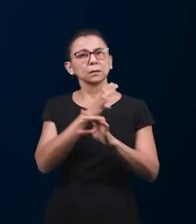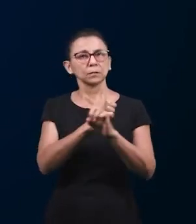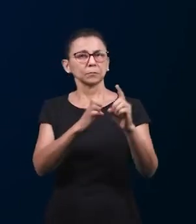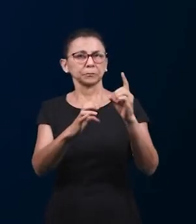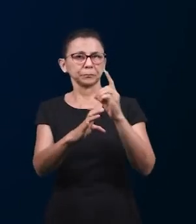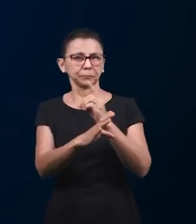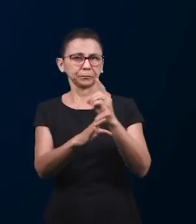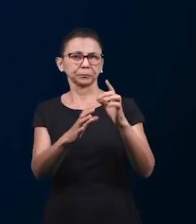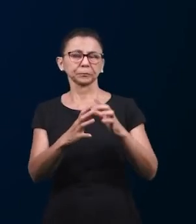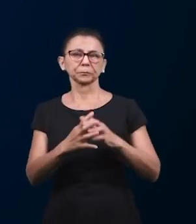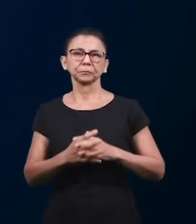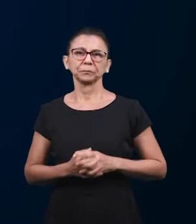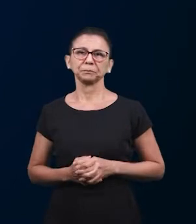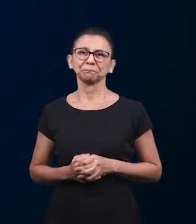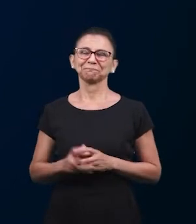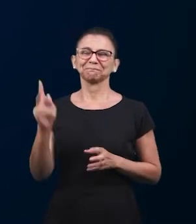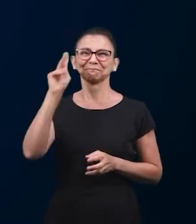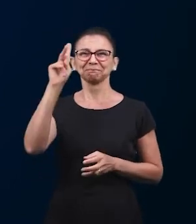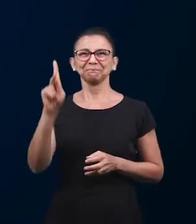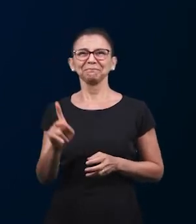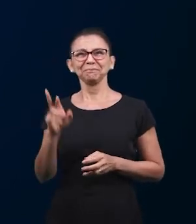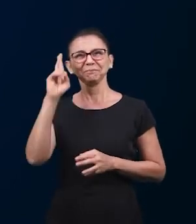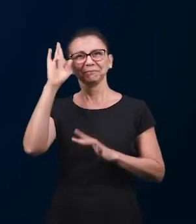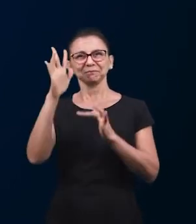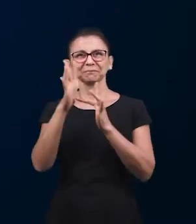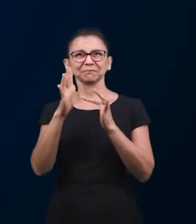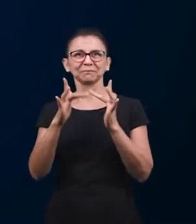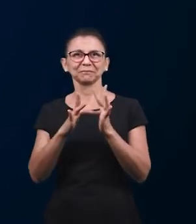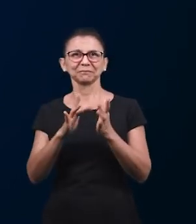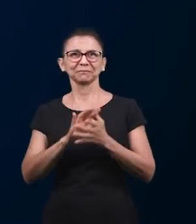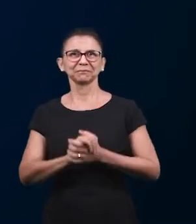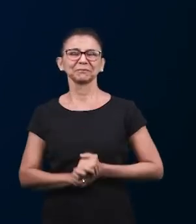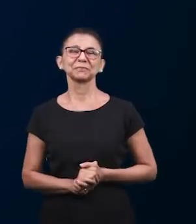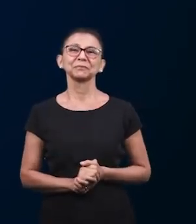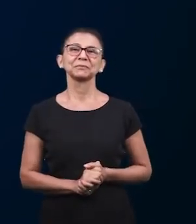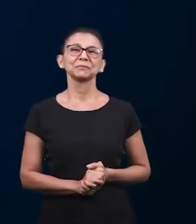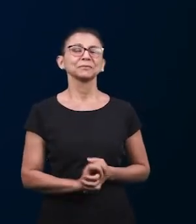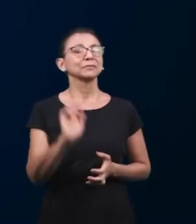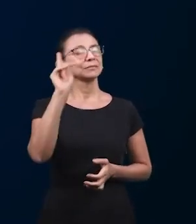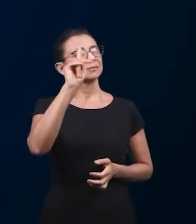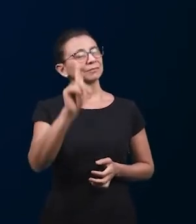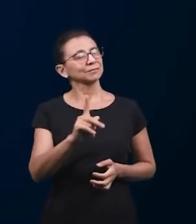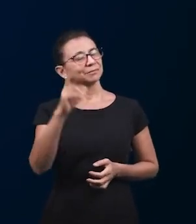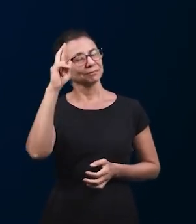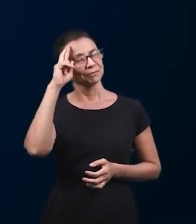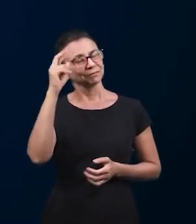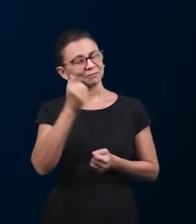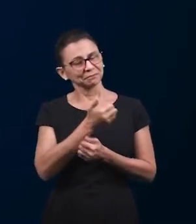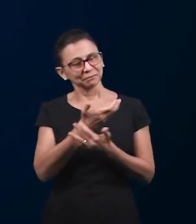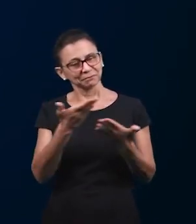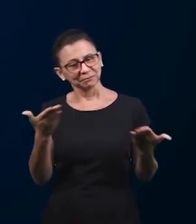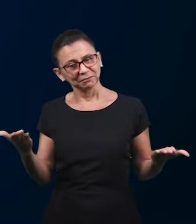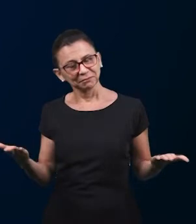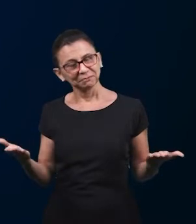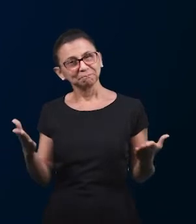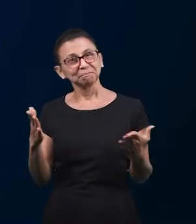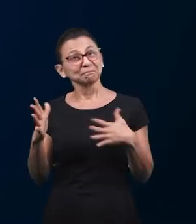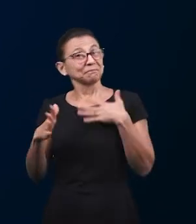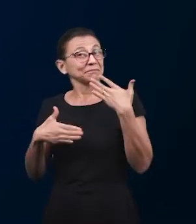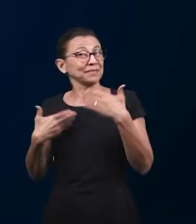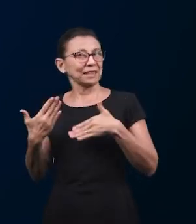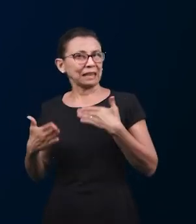принимает учения воскресной школы мир Господа Иисуса пастора Андерсона мир Господа Иисуса всем вам